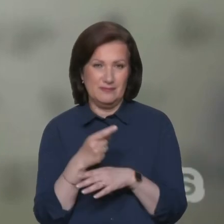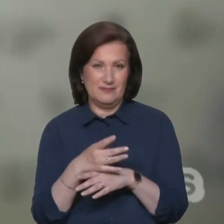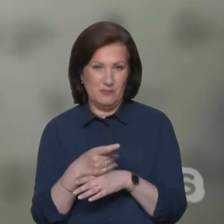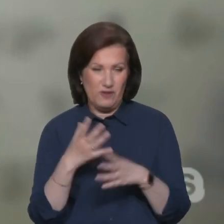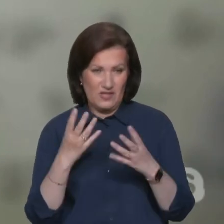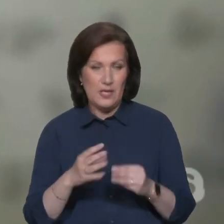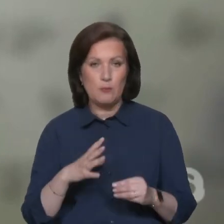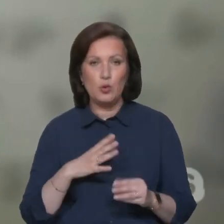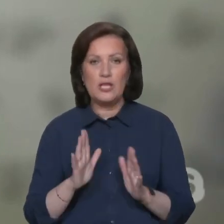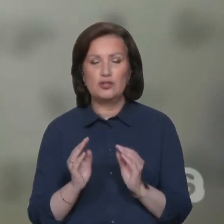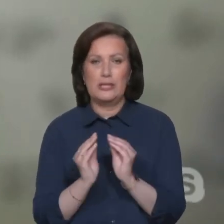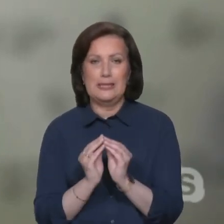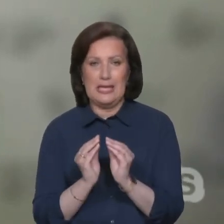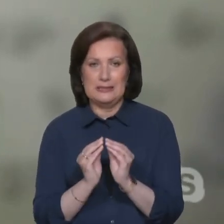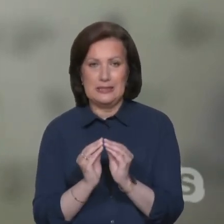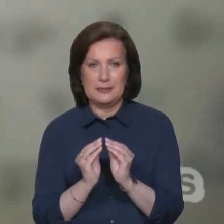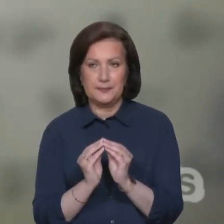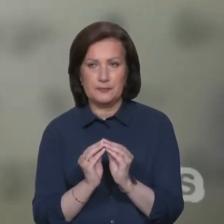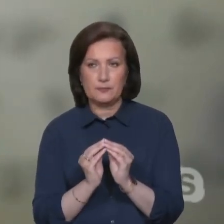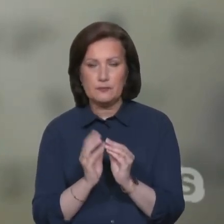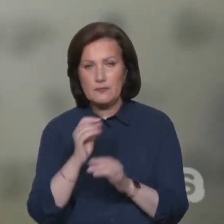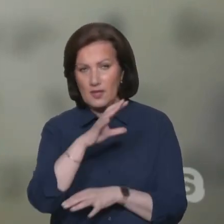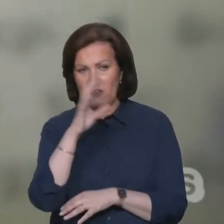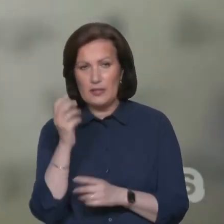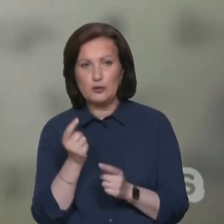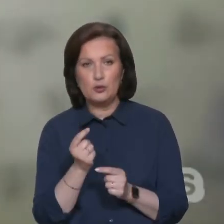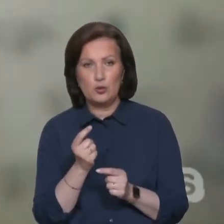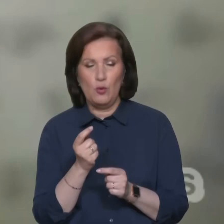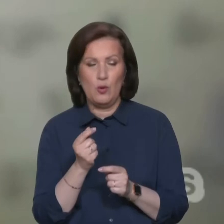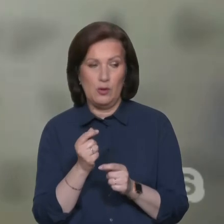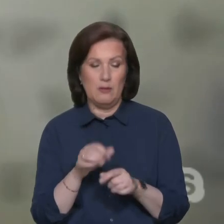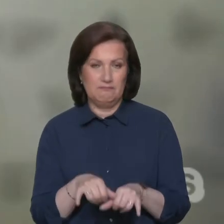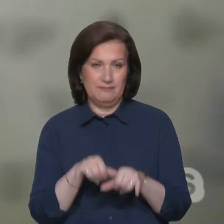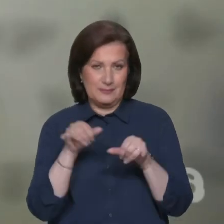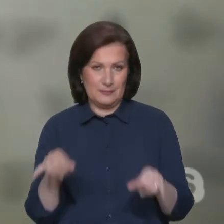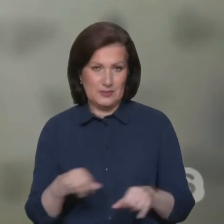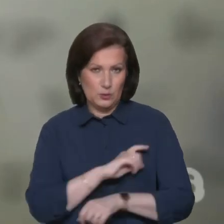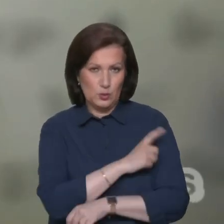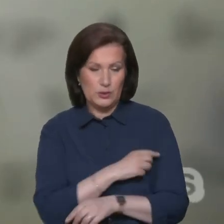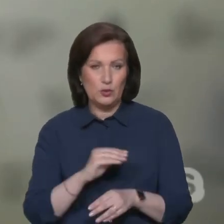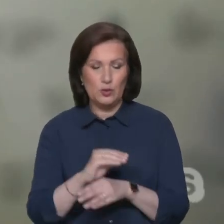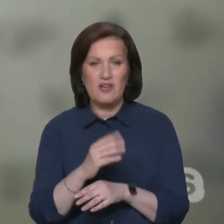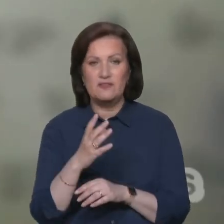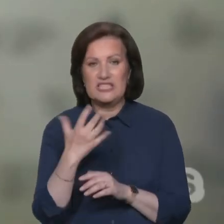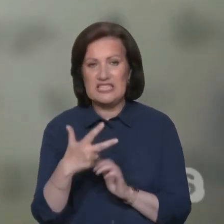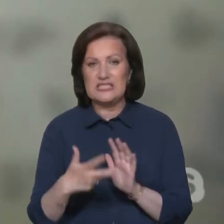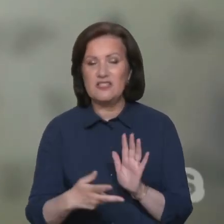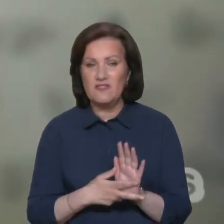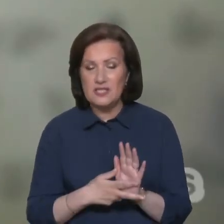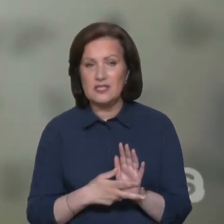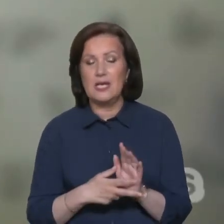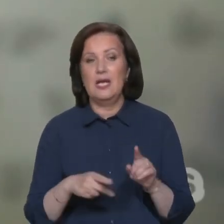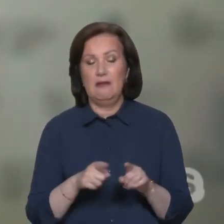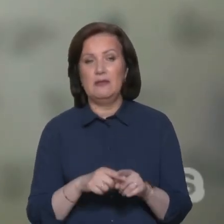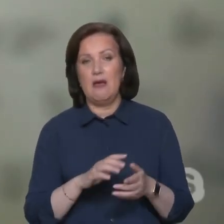їх було лише 10. Але вночі ворог трохи наростив в сусиллях, додав ще 38. І так,